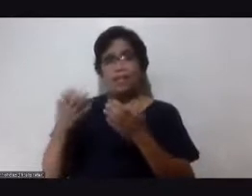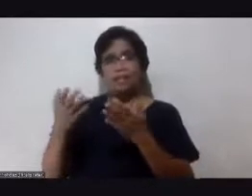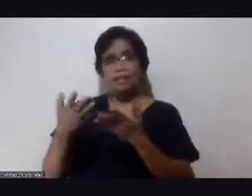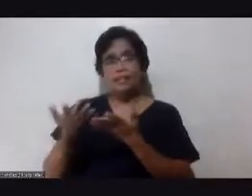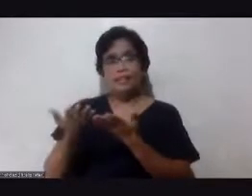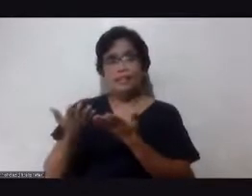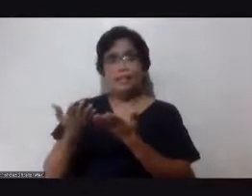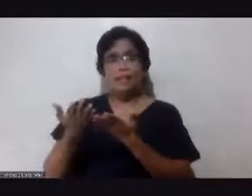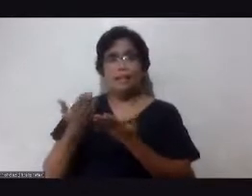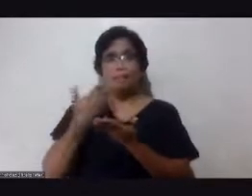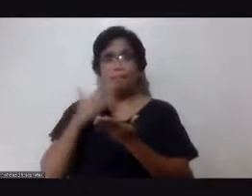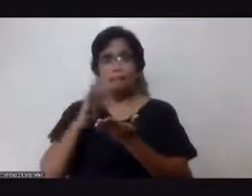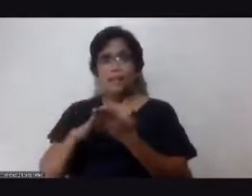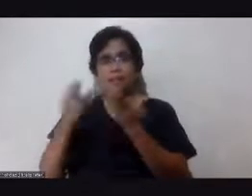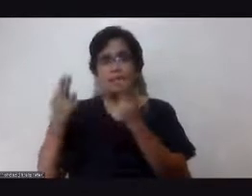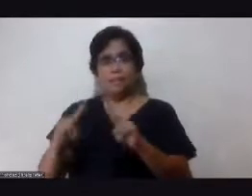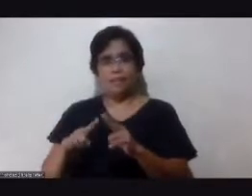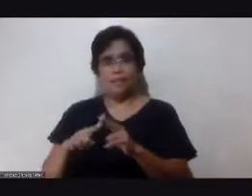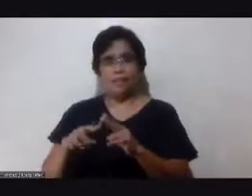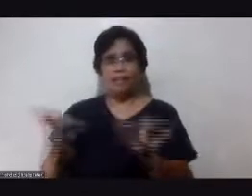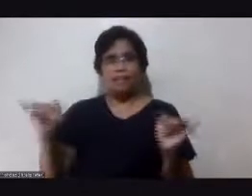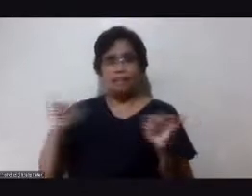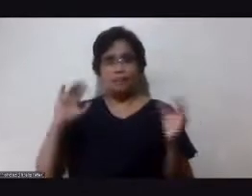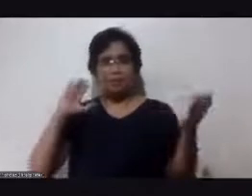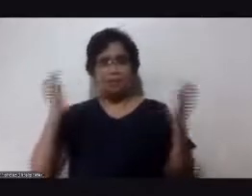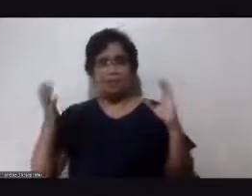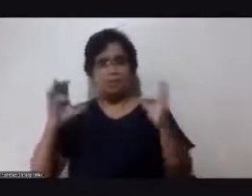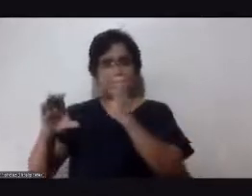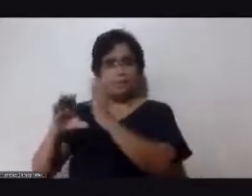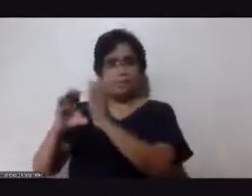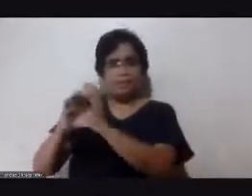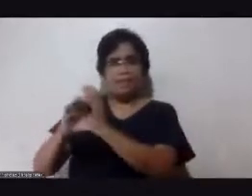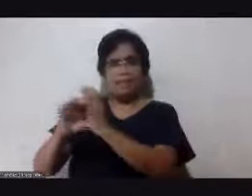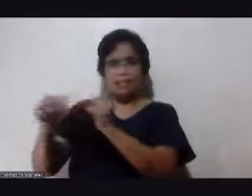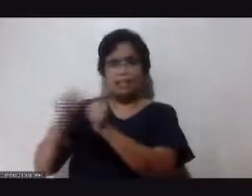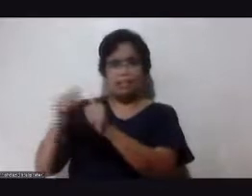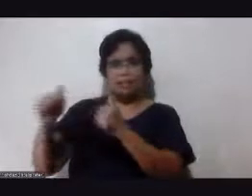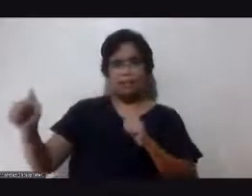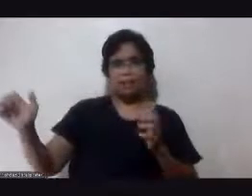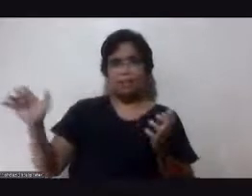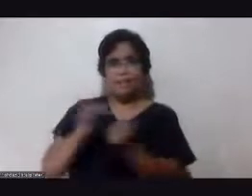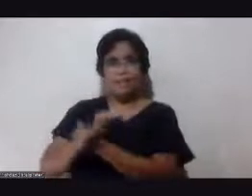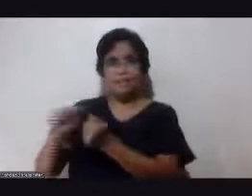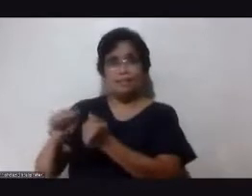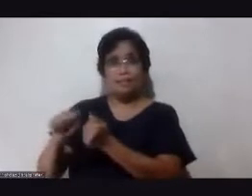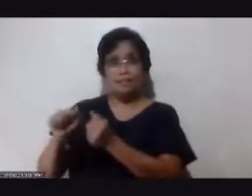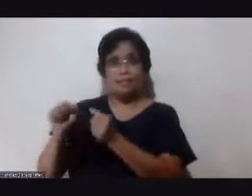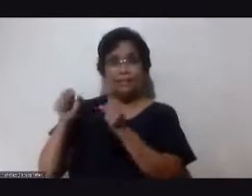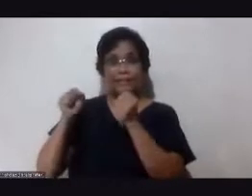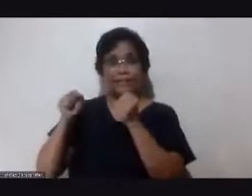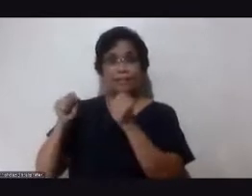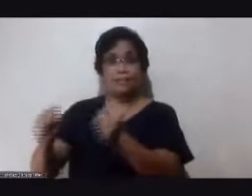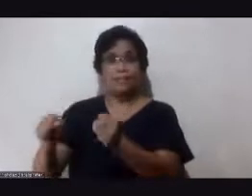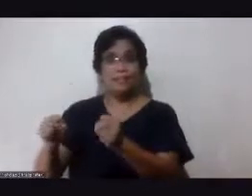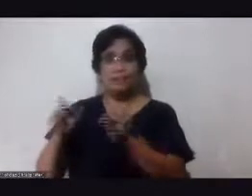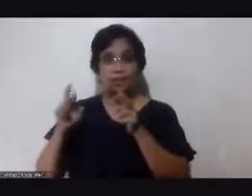baga sa kotse iniiwasan mo masiraan ka sa kalye yeah kasi kung nasiraan ka sa kalye